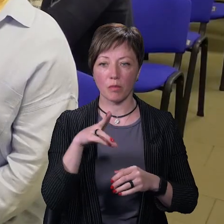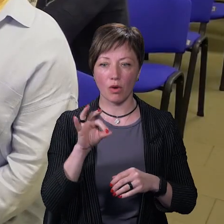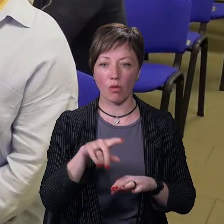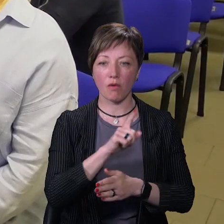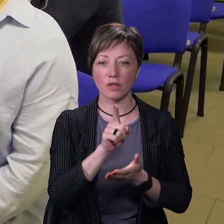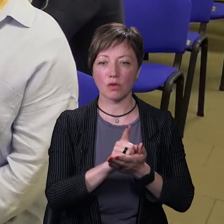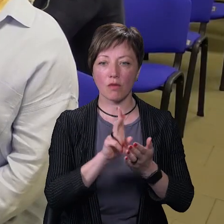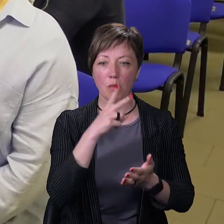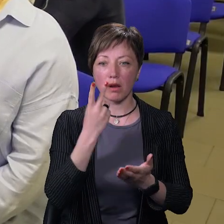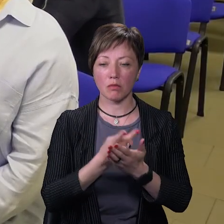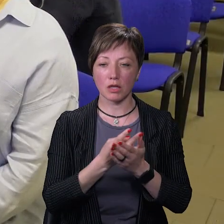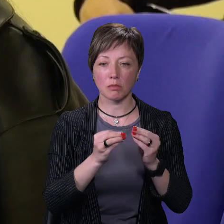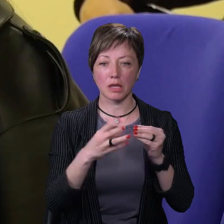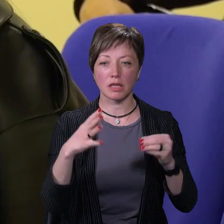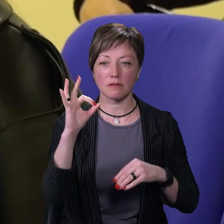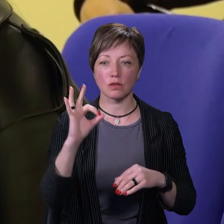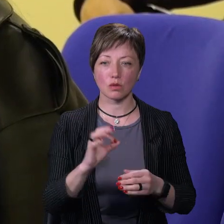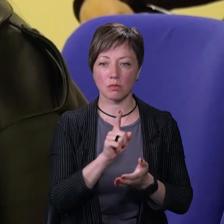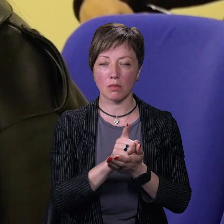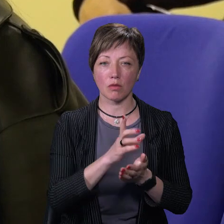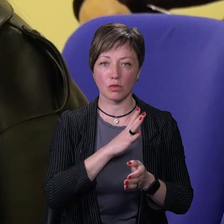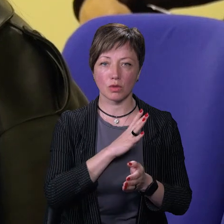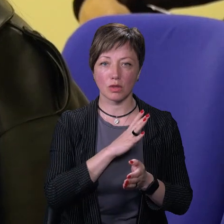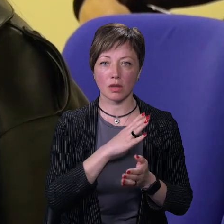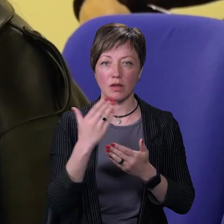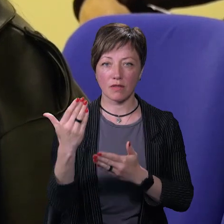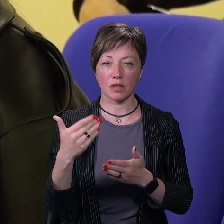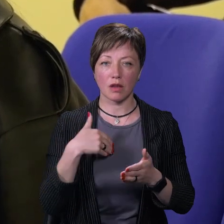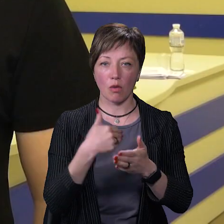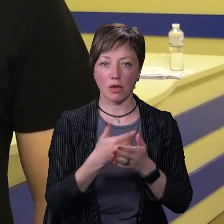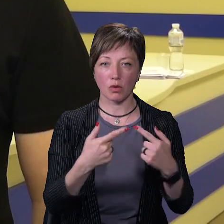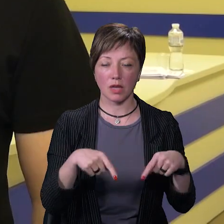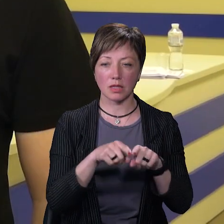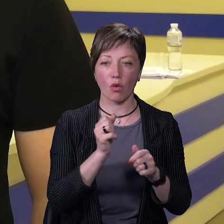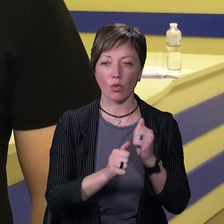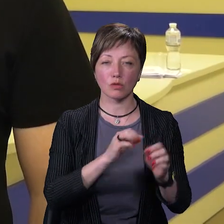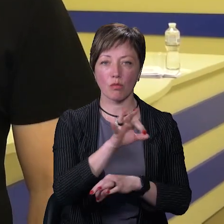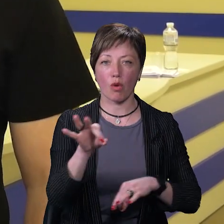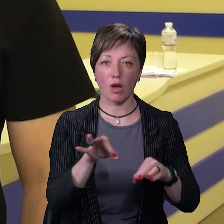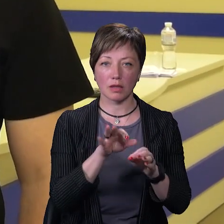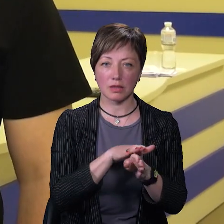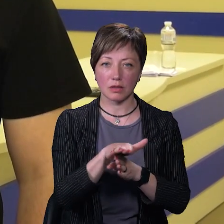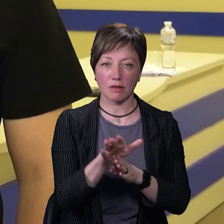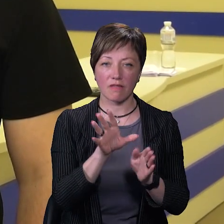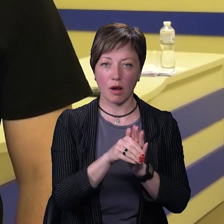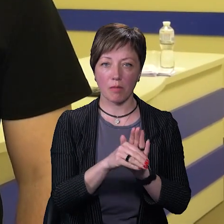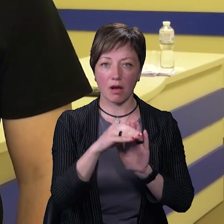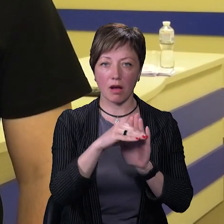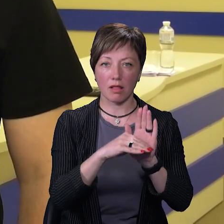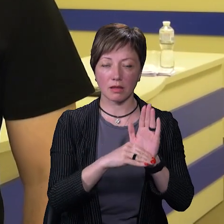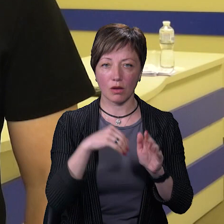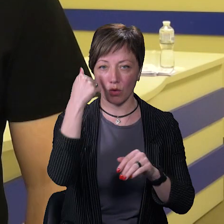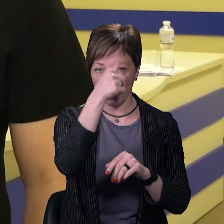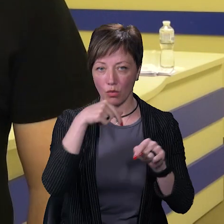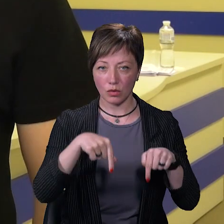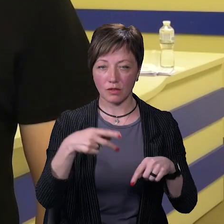Обов'язково передбачено, що 15% має бути від громадської організації. Кожен проєкт має бути реалізований в рамках календарного року